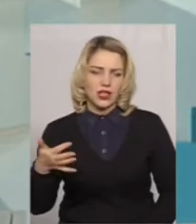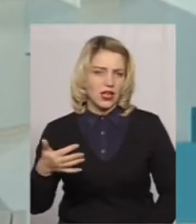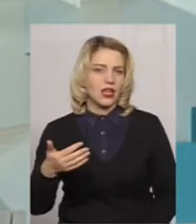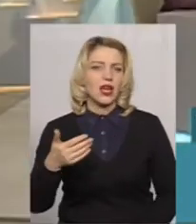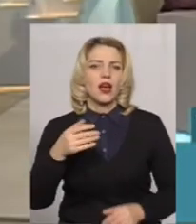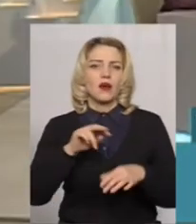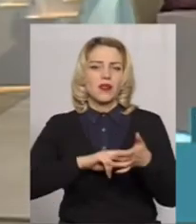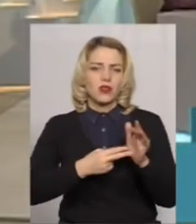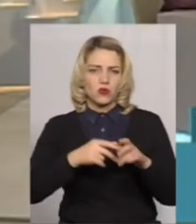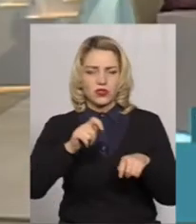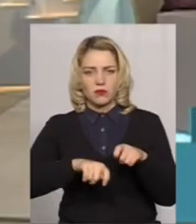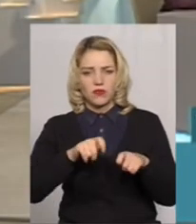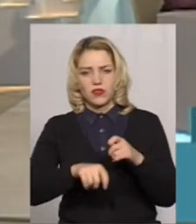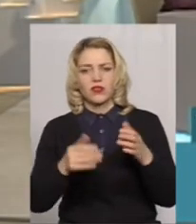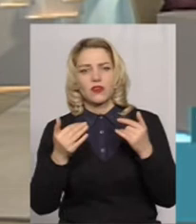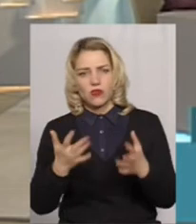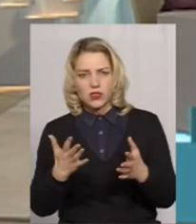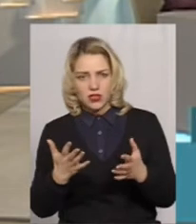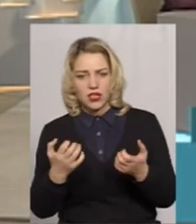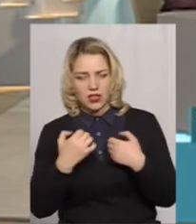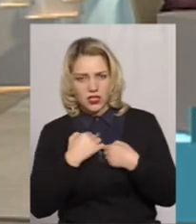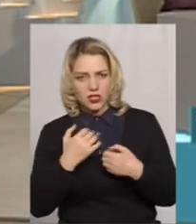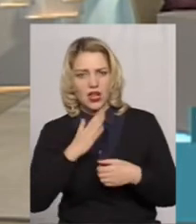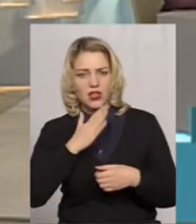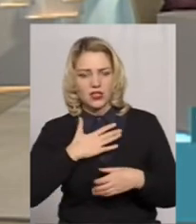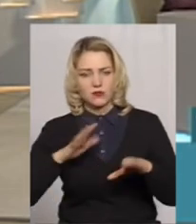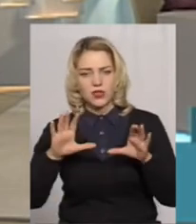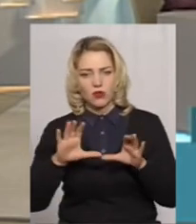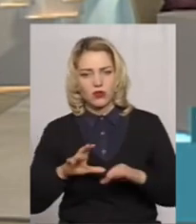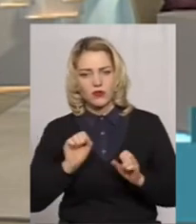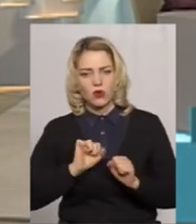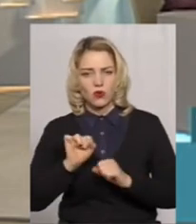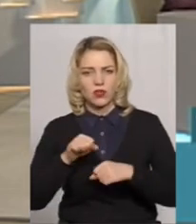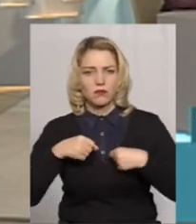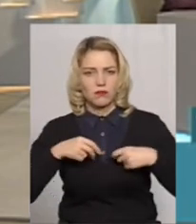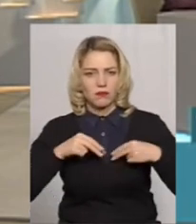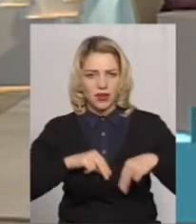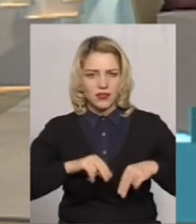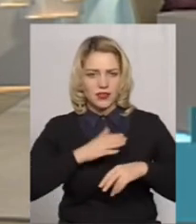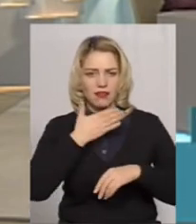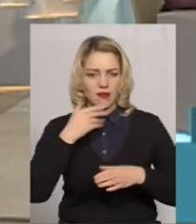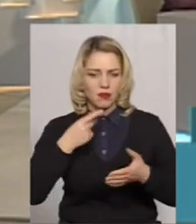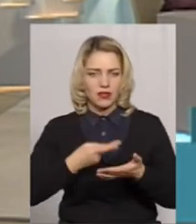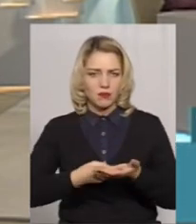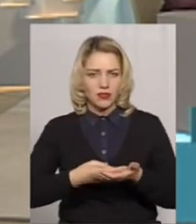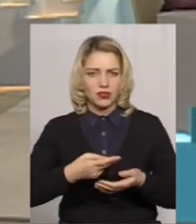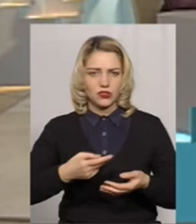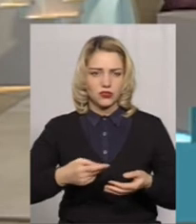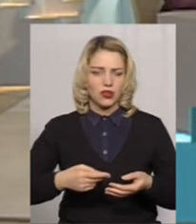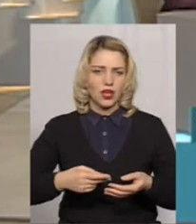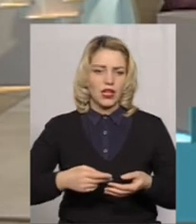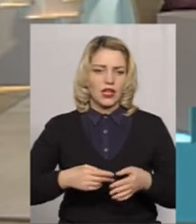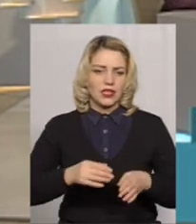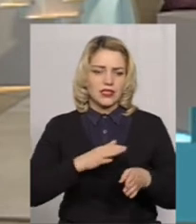Плануються перевірки, оскільки, на жаль, нашим законодавствам з охорони праці не передбачено здійснення